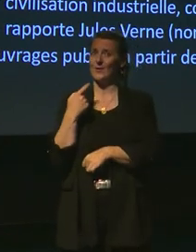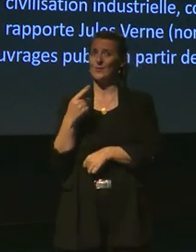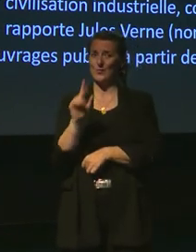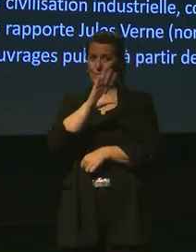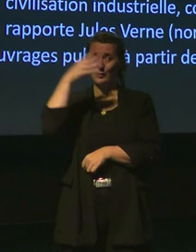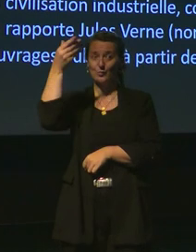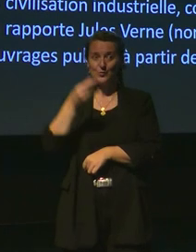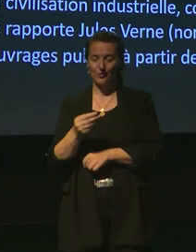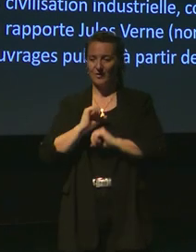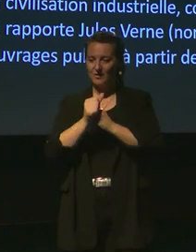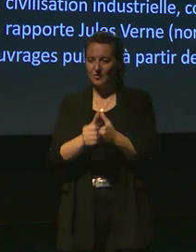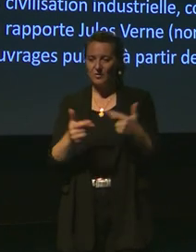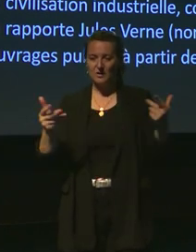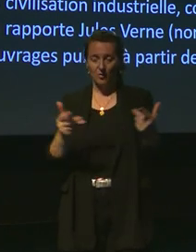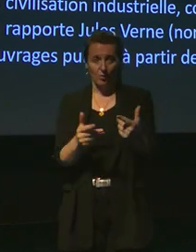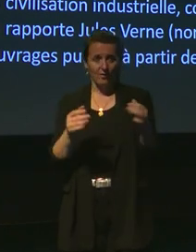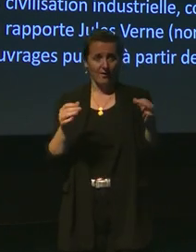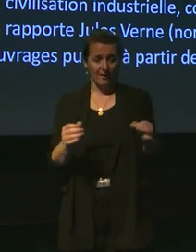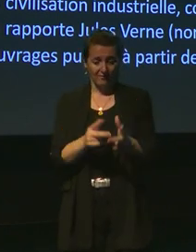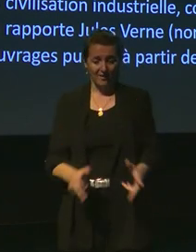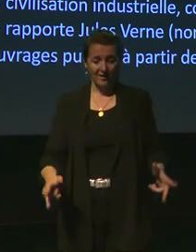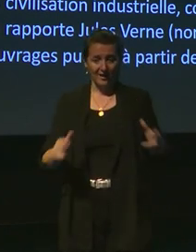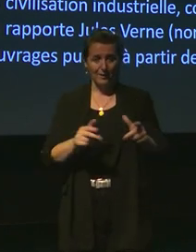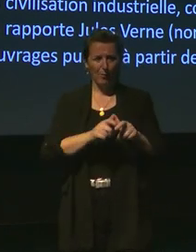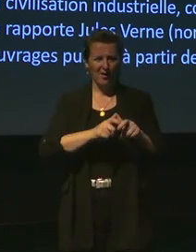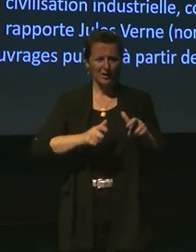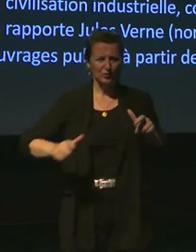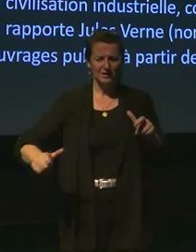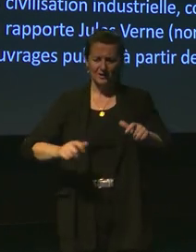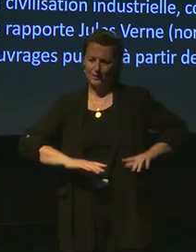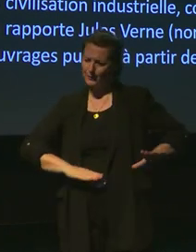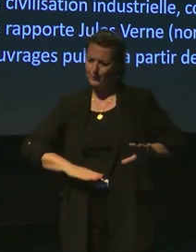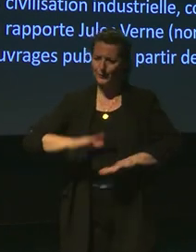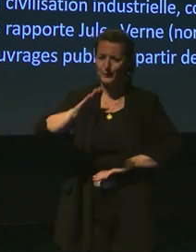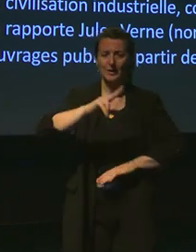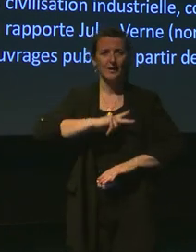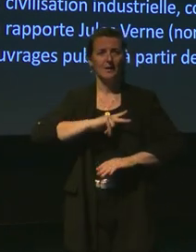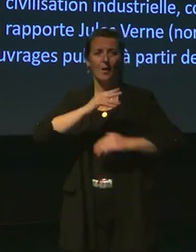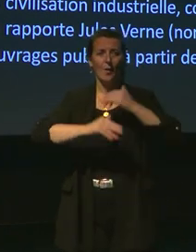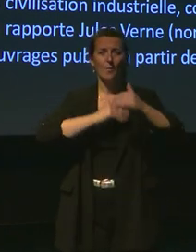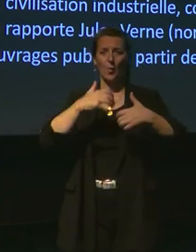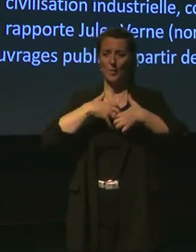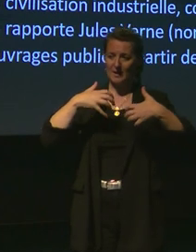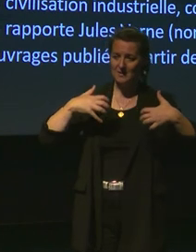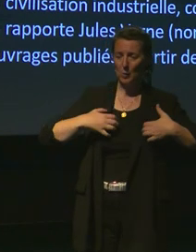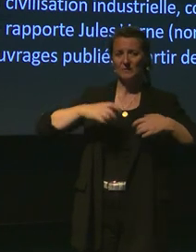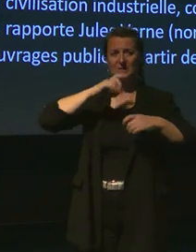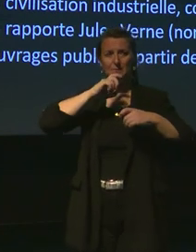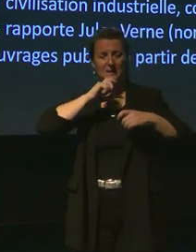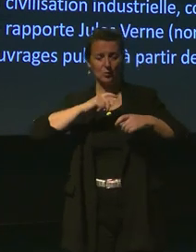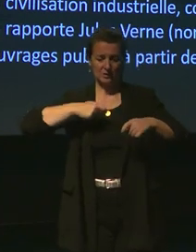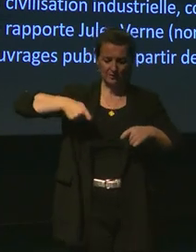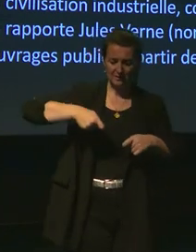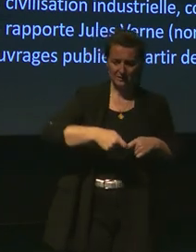correspond à un véritable envol de l'ère industrielle, application des découvertes sociétés, technologique, en détailurgie, en cigaregie,